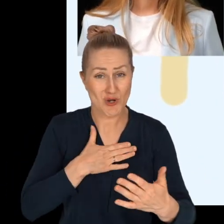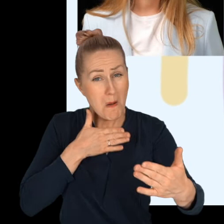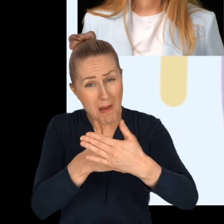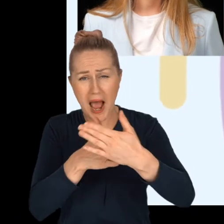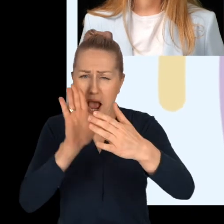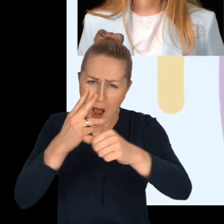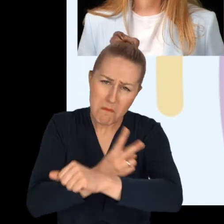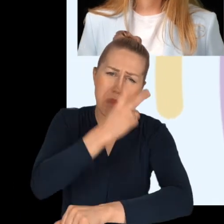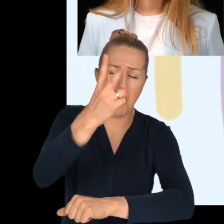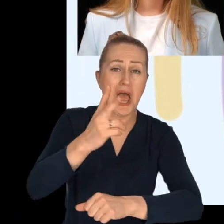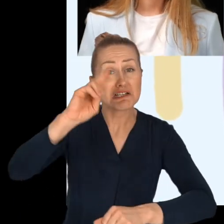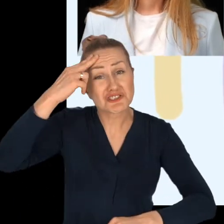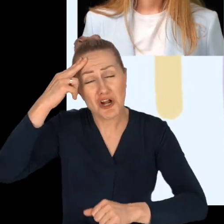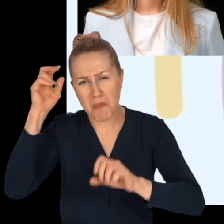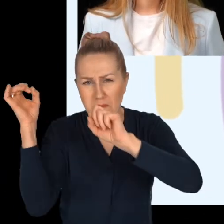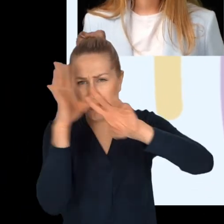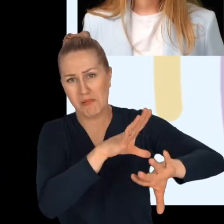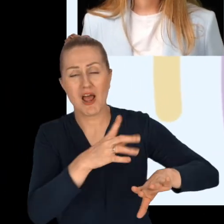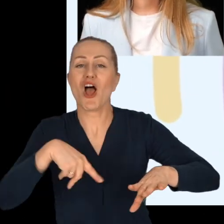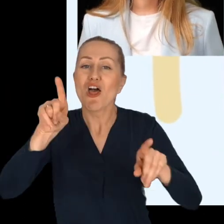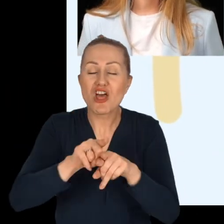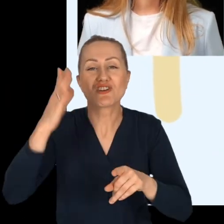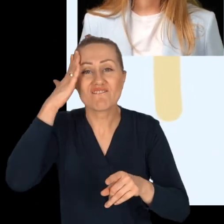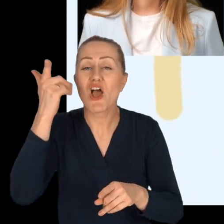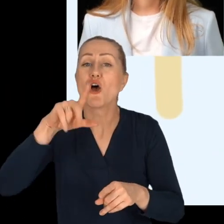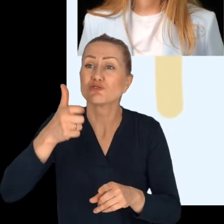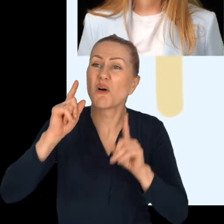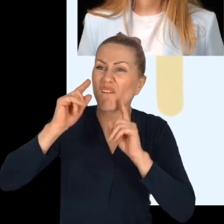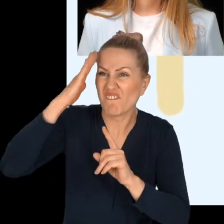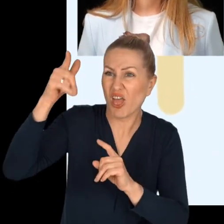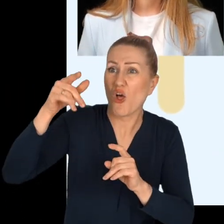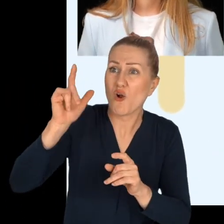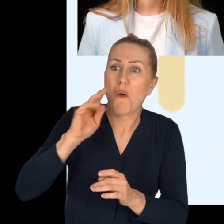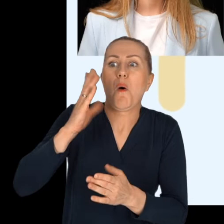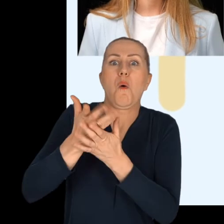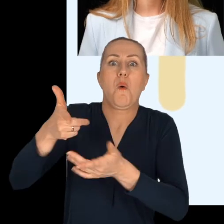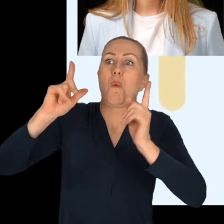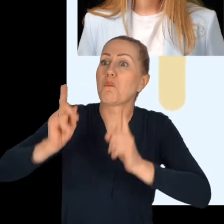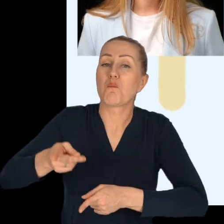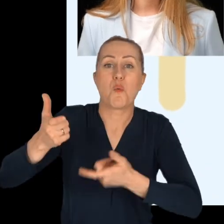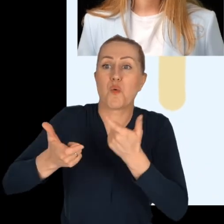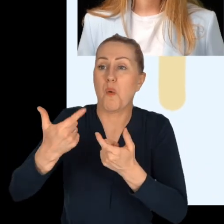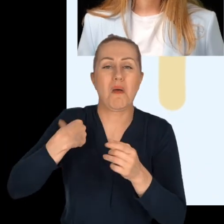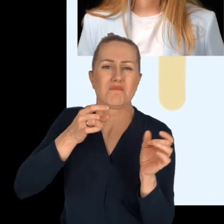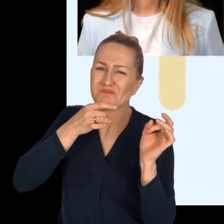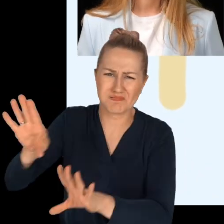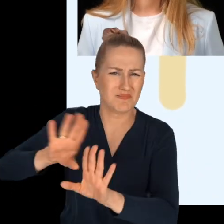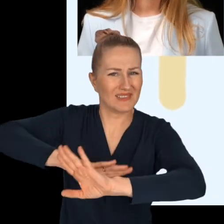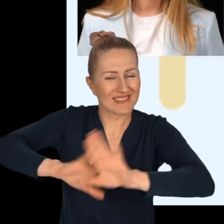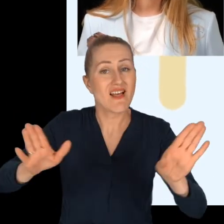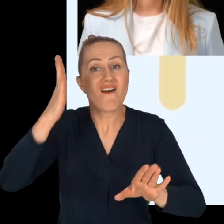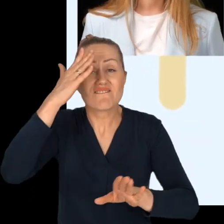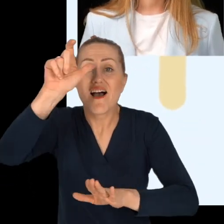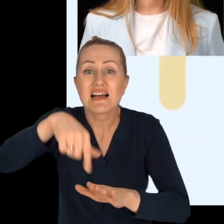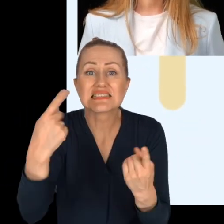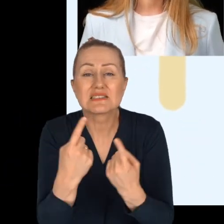bariery, przełamywać stereotypy i kwestionować to co oczywiste, bo czasami okazuje się, że właśnie po